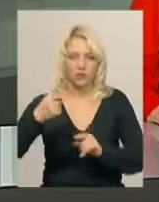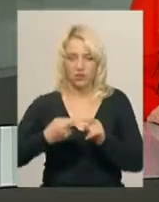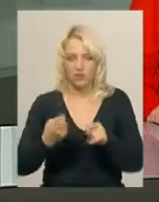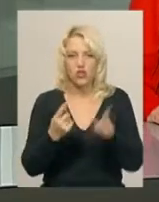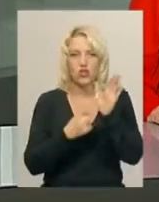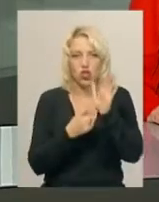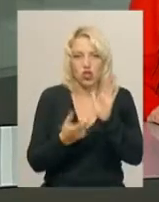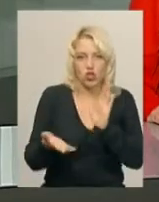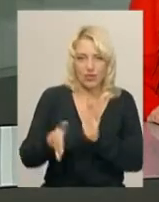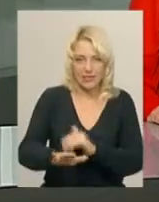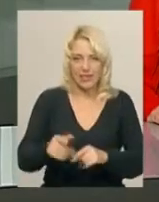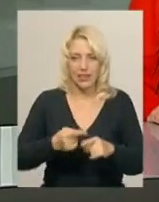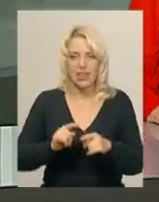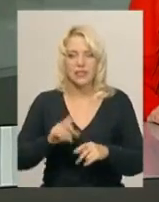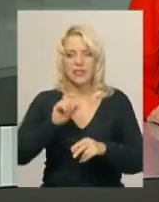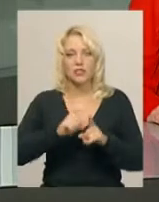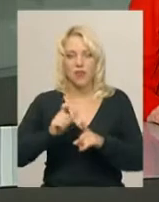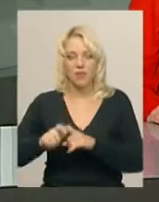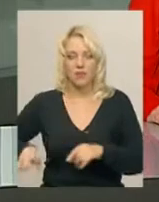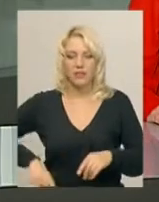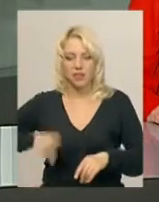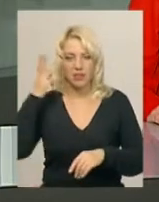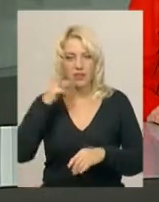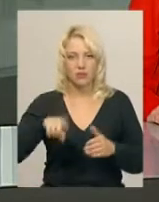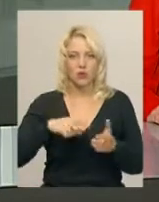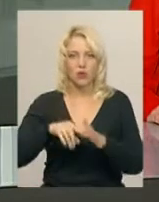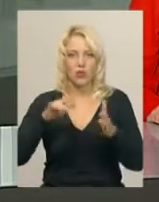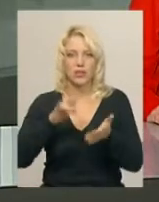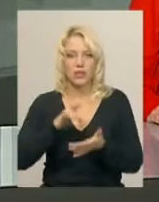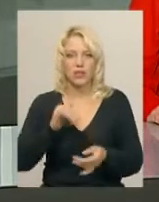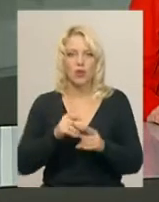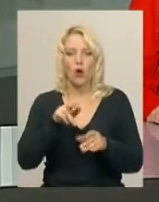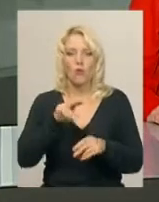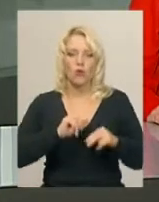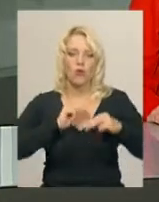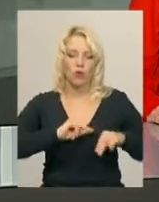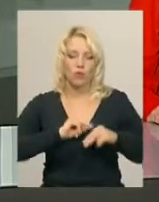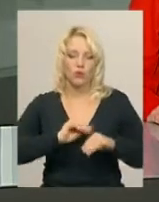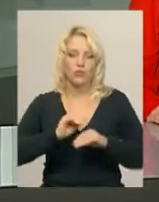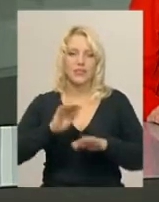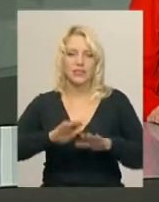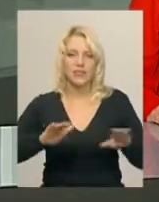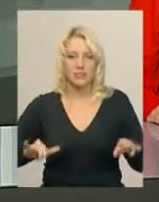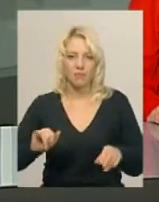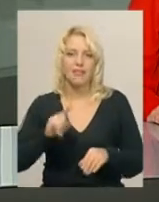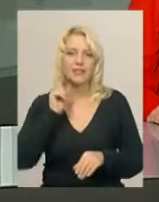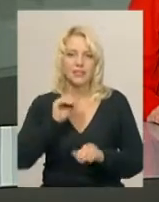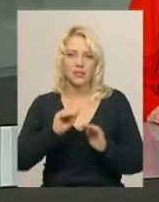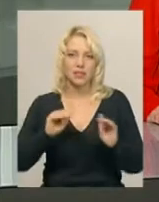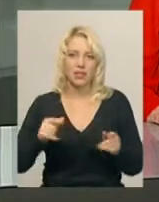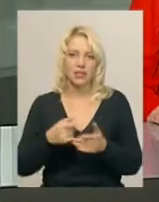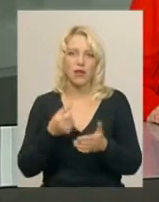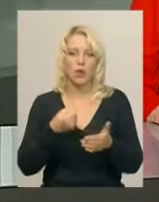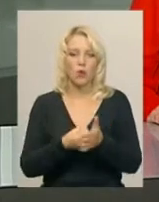рахунком. За словами директора Хмельницького міського центру по роботі з дітьми та підлітками за місцем проживання Олексія Янчука, до